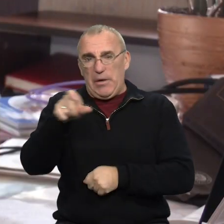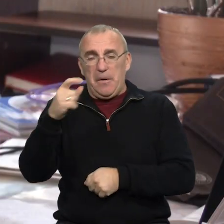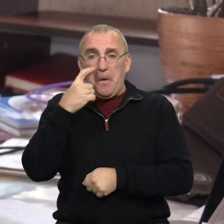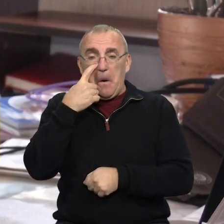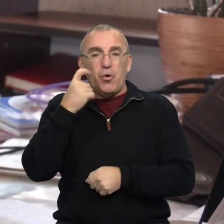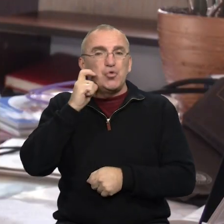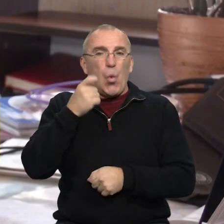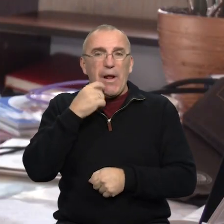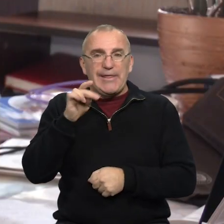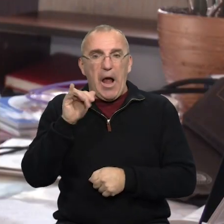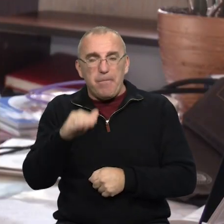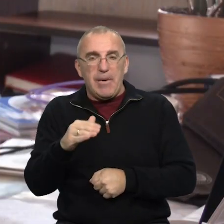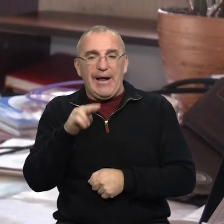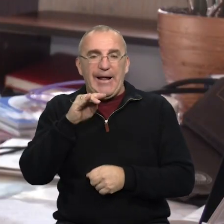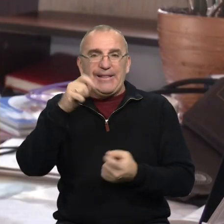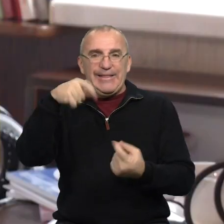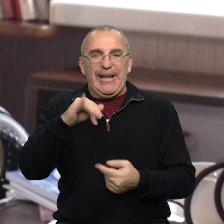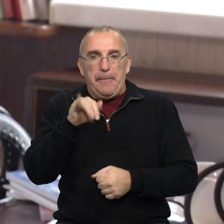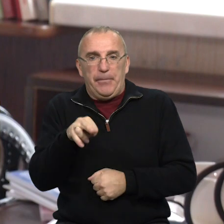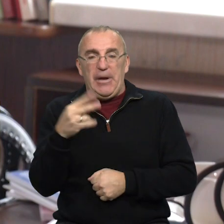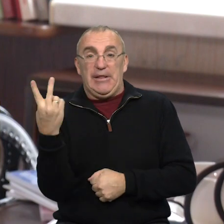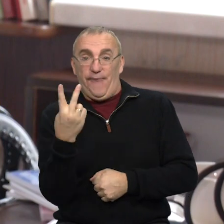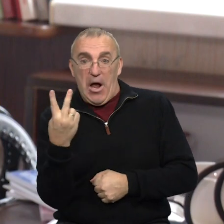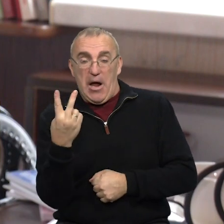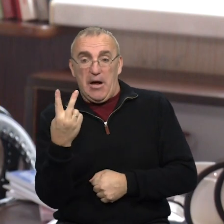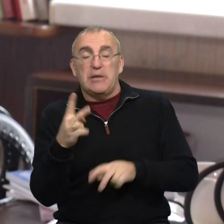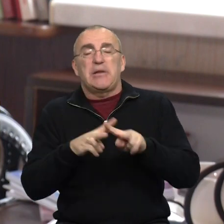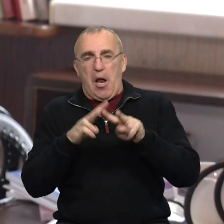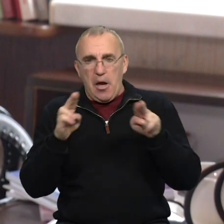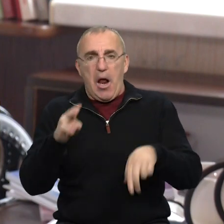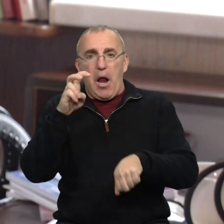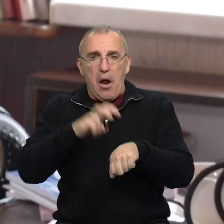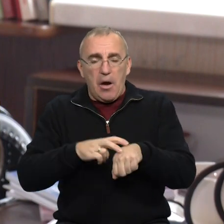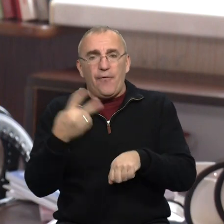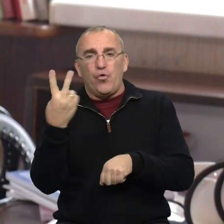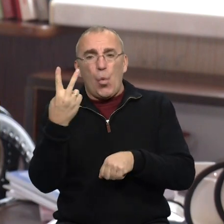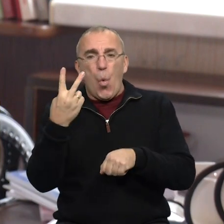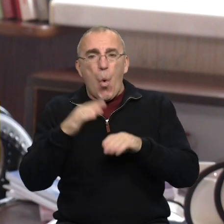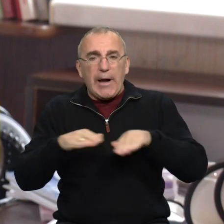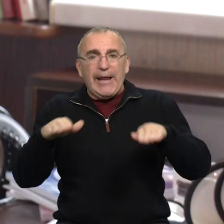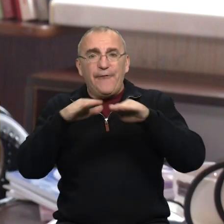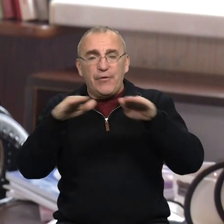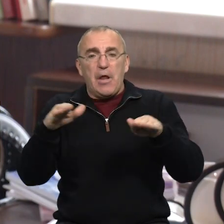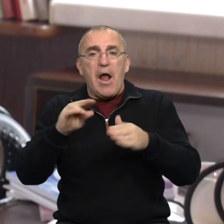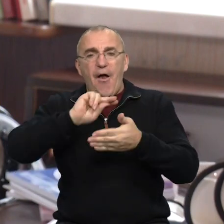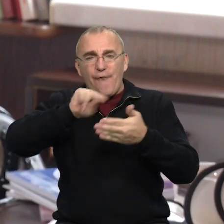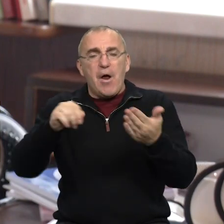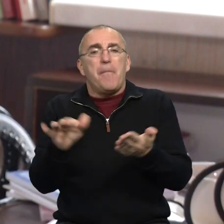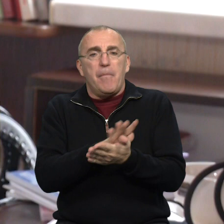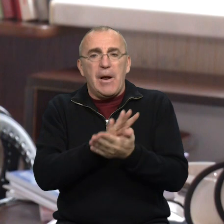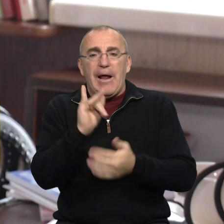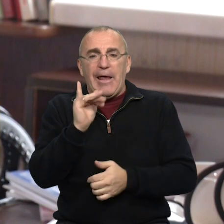з цукровим діабетом типу 2. Також лікарі другого рівня виписують